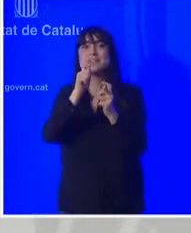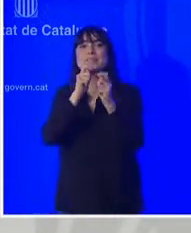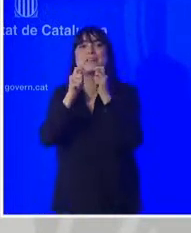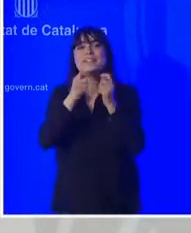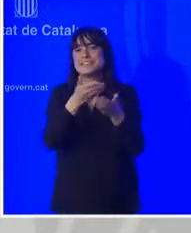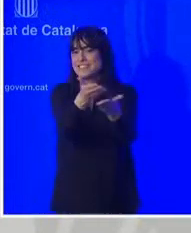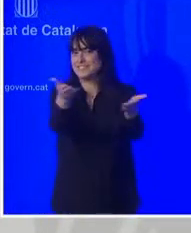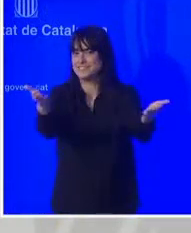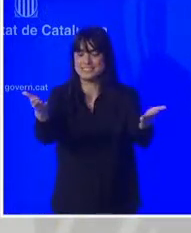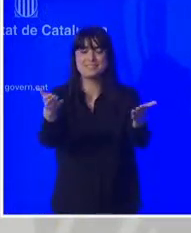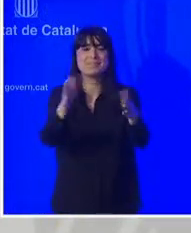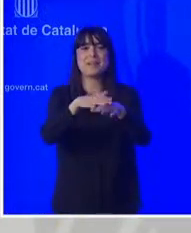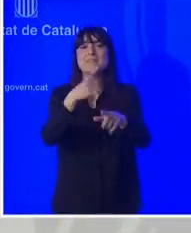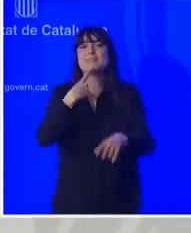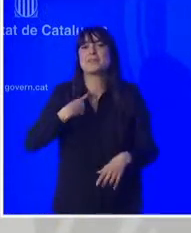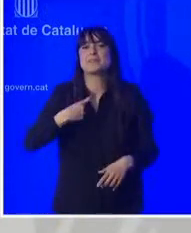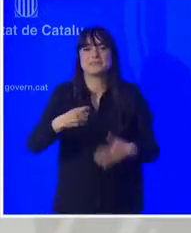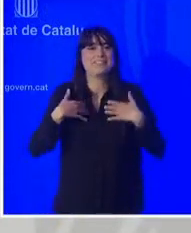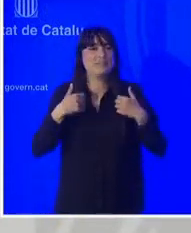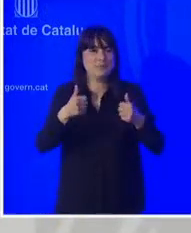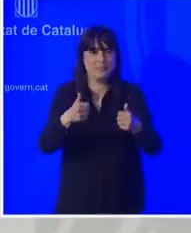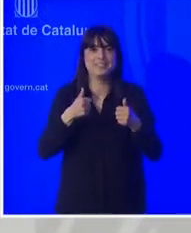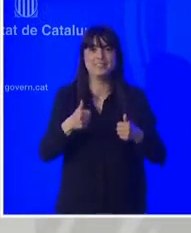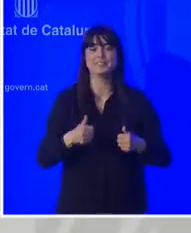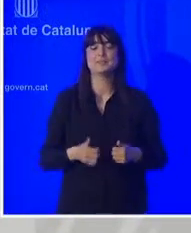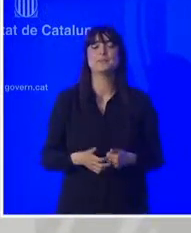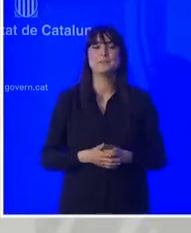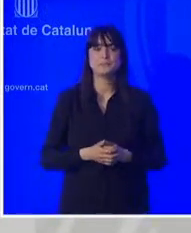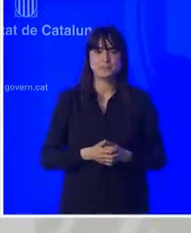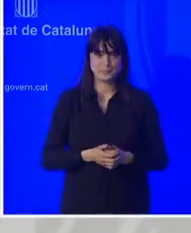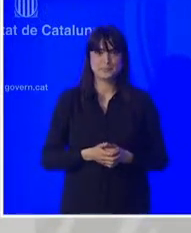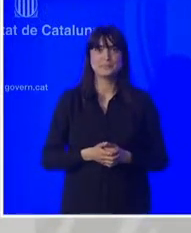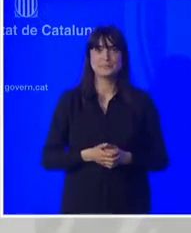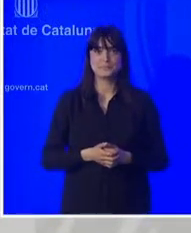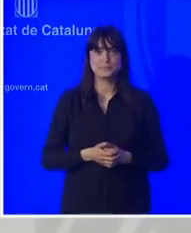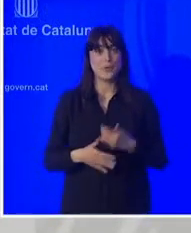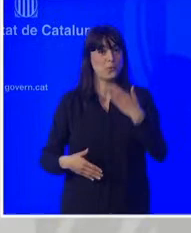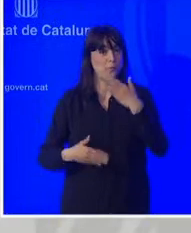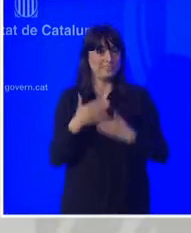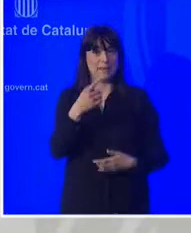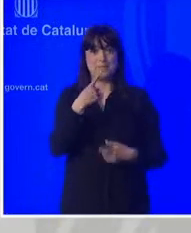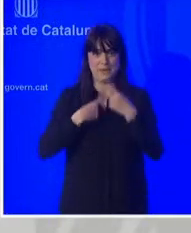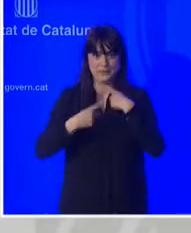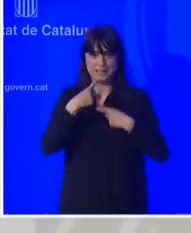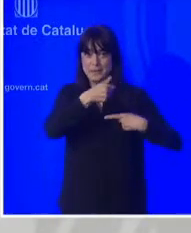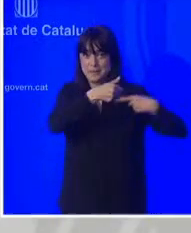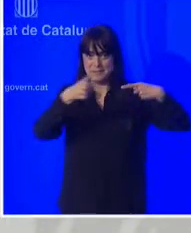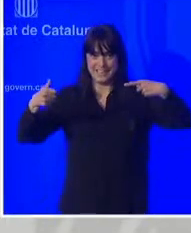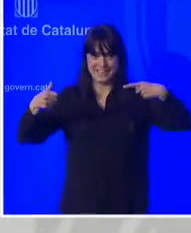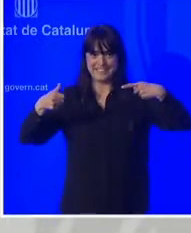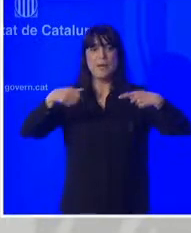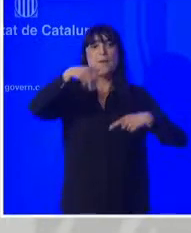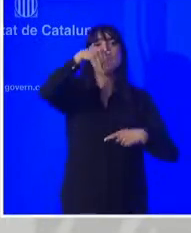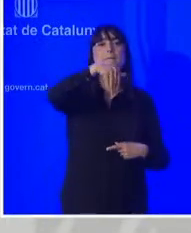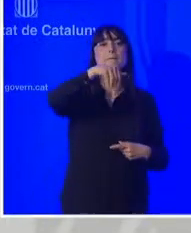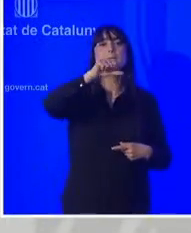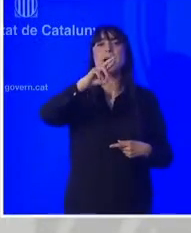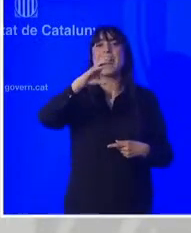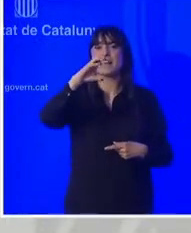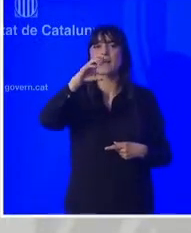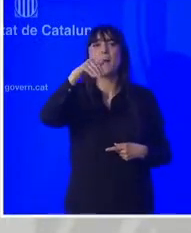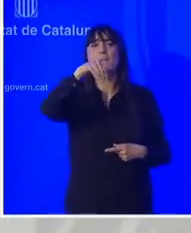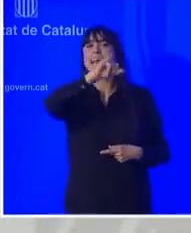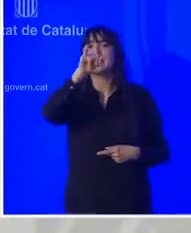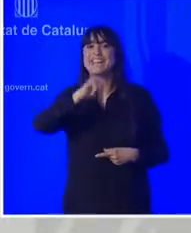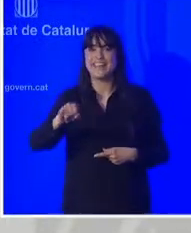considerin oportunes. Doncs hi iniciem la ronda de preguntes i la primera la fórmula del Marc Martínez Amat